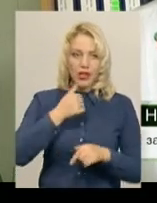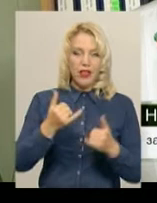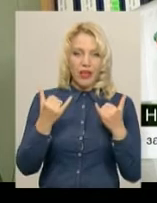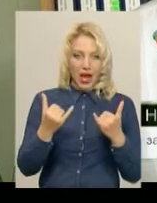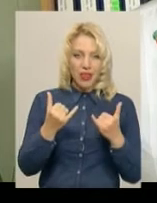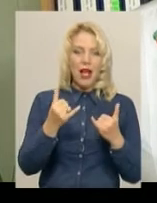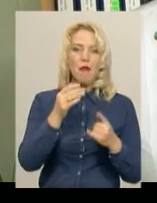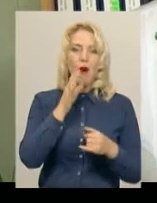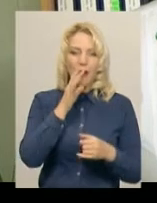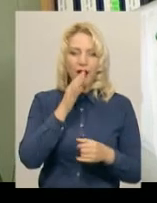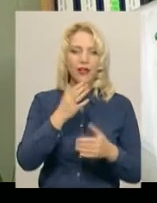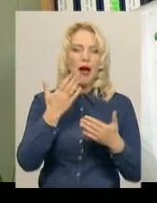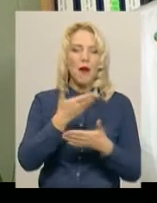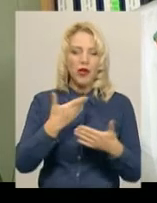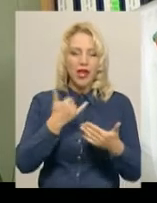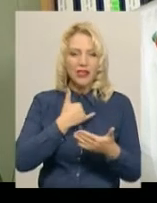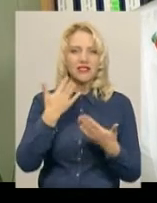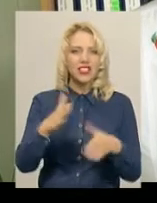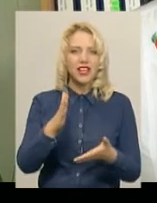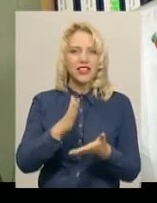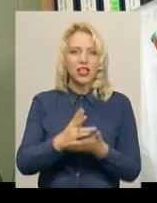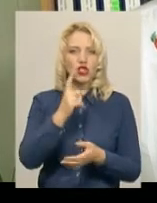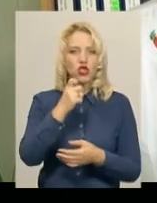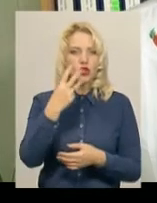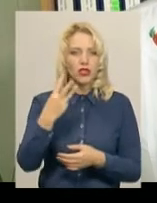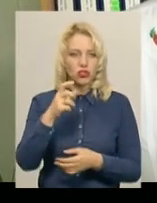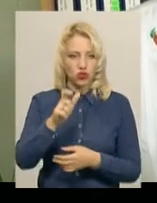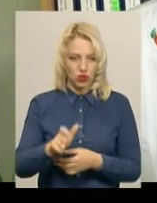даний момент, ми вже маємо 103 чоловіка.